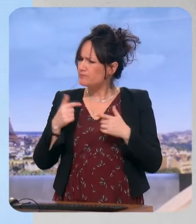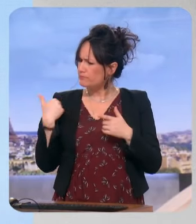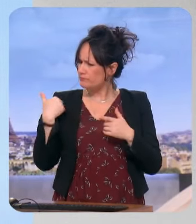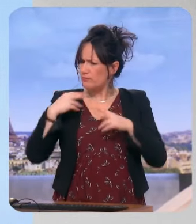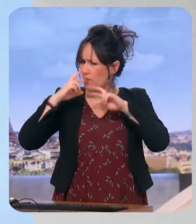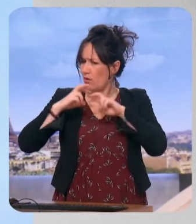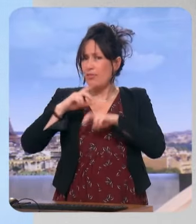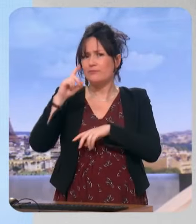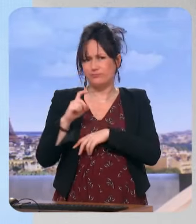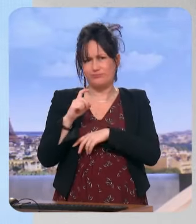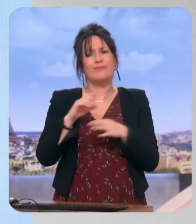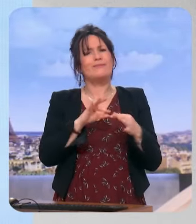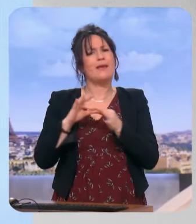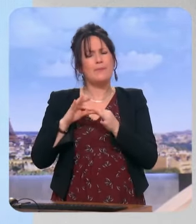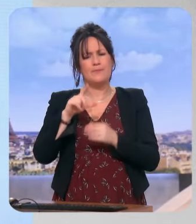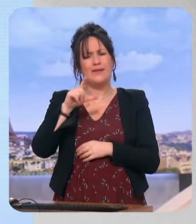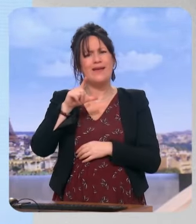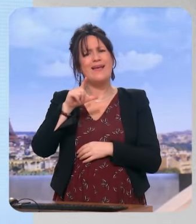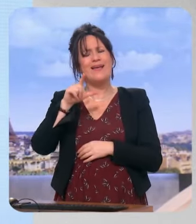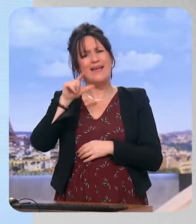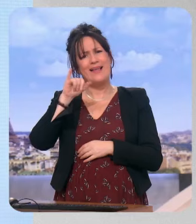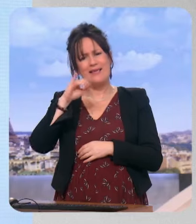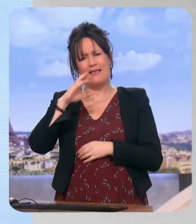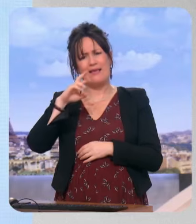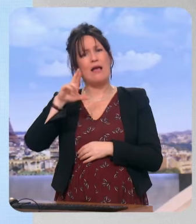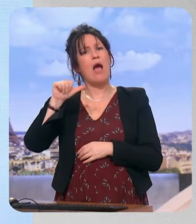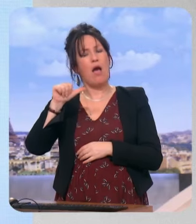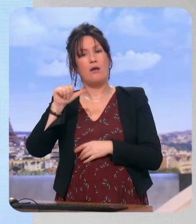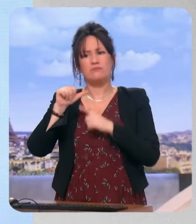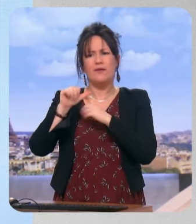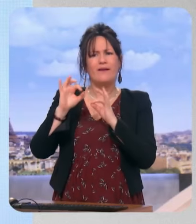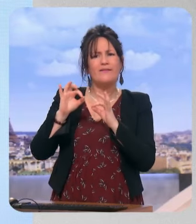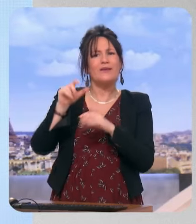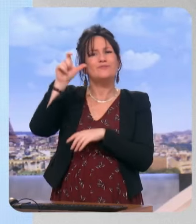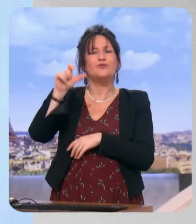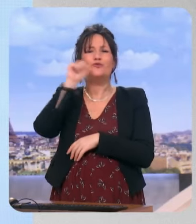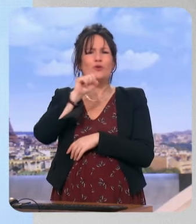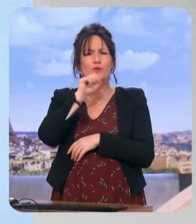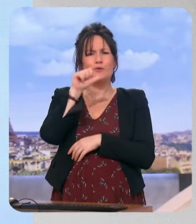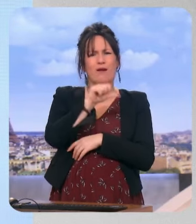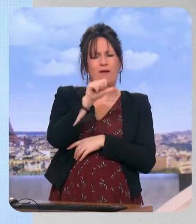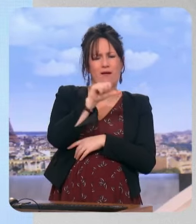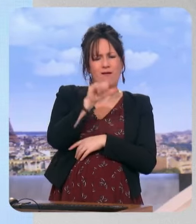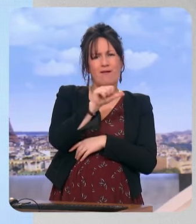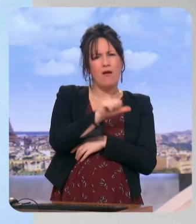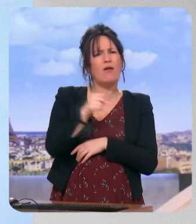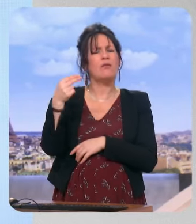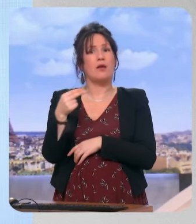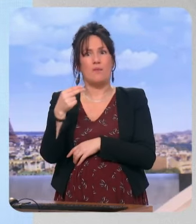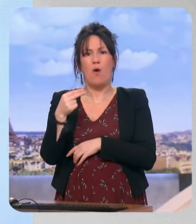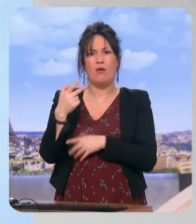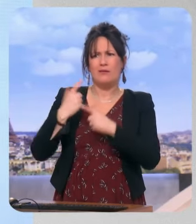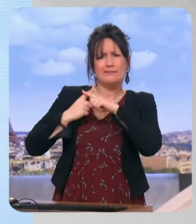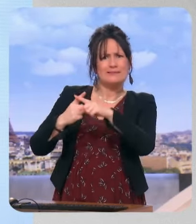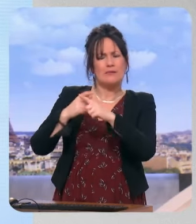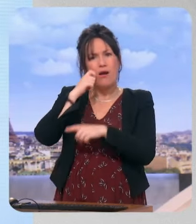ouverte, on l'a appris hier après un signalement de la LICRA dénonçant des publications à caractère raciste visant la chanteuse Ayana Kamoura qui est pressentie pour chanter lors de la